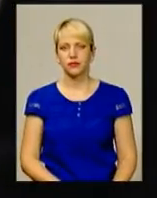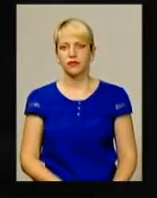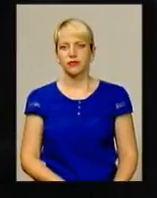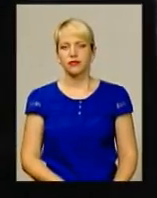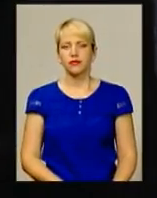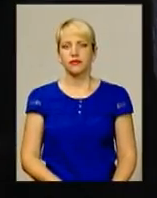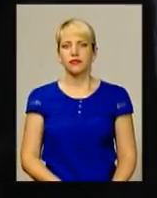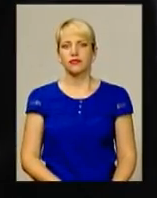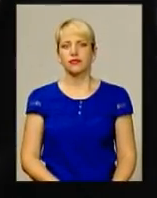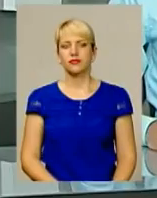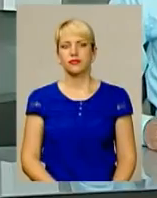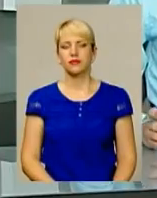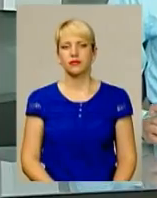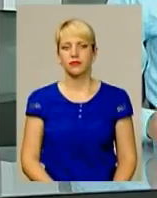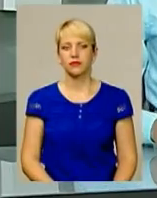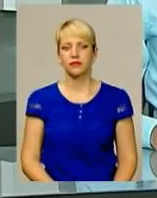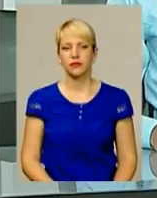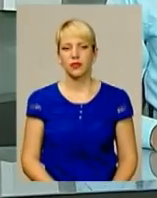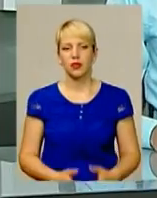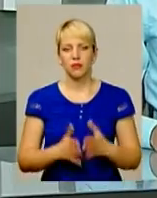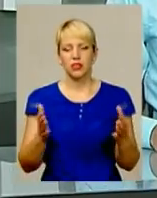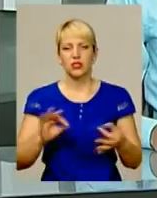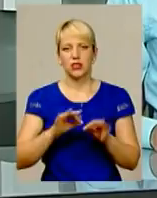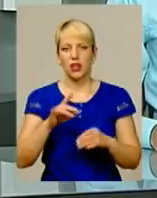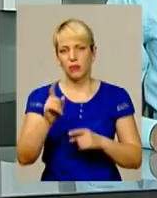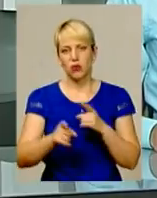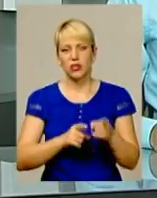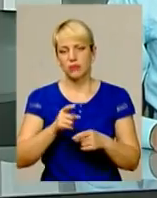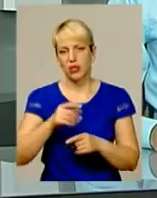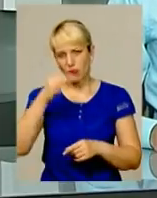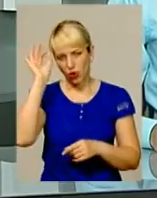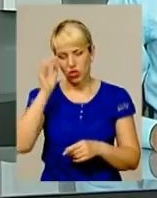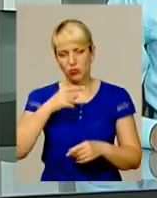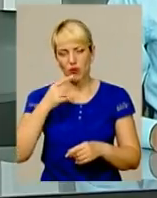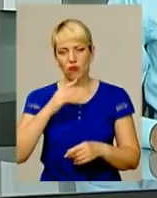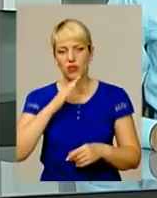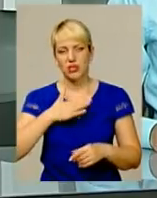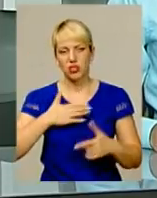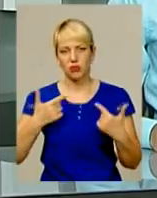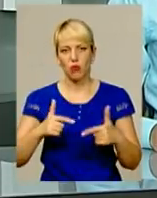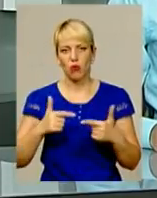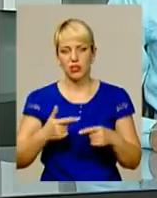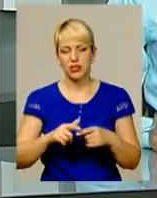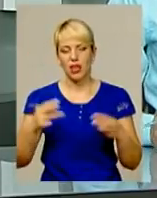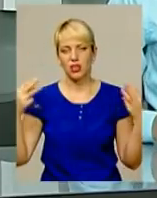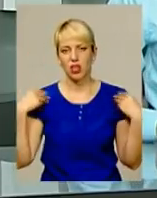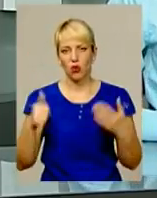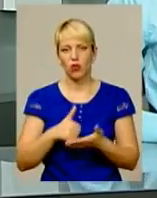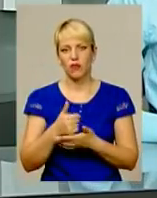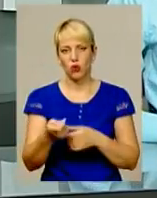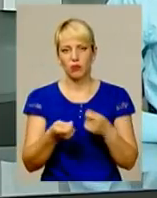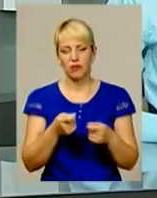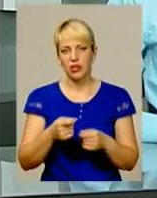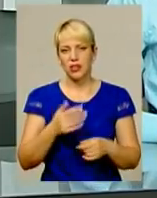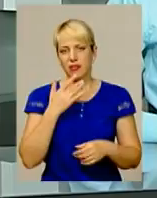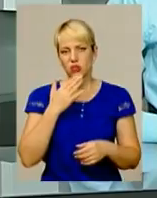інформаційного випуску. Більш детально про зміни в поліції ми поговоримо із гостем нашої студії, начальником головного управління